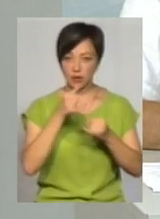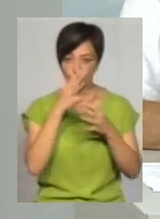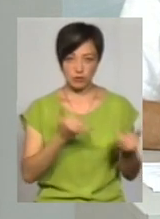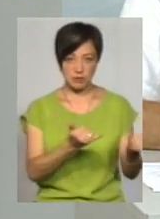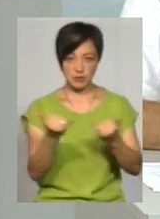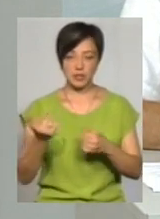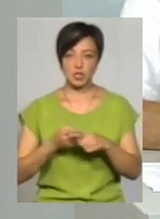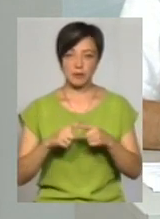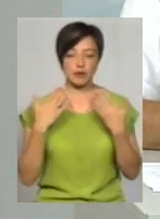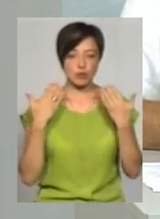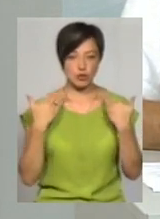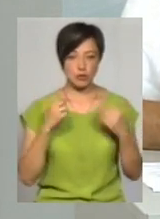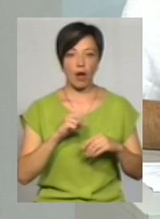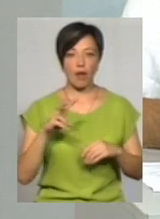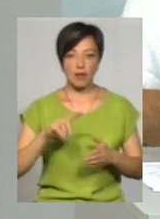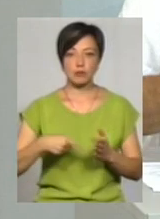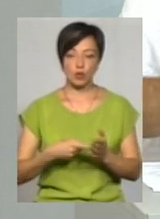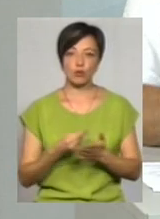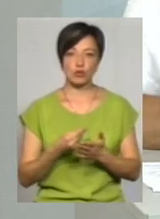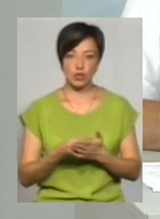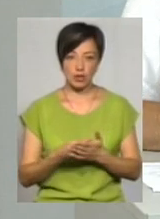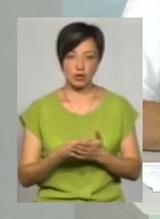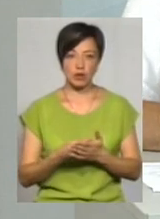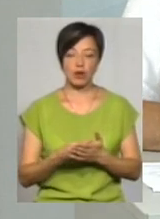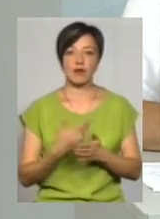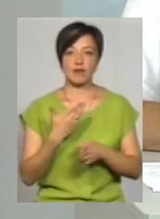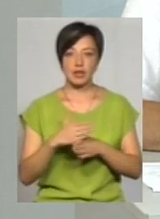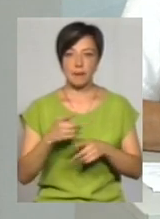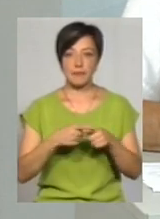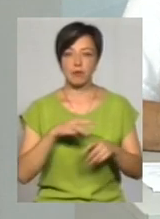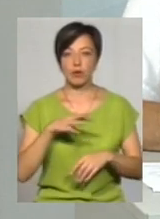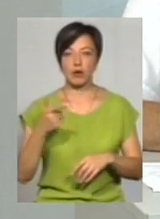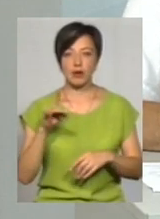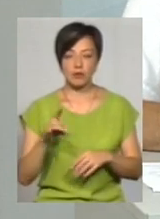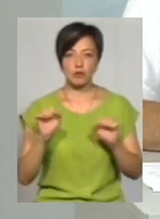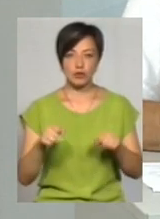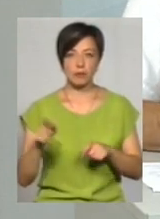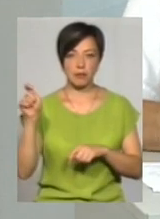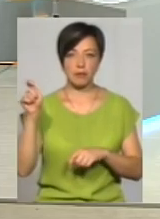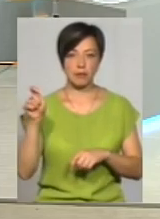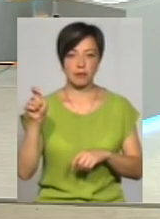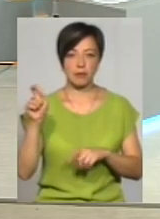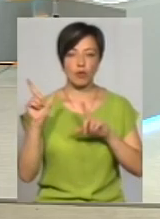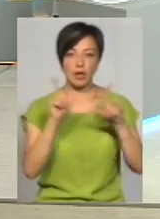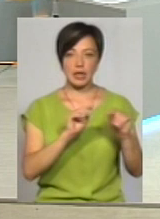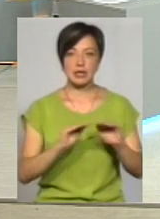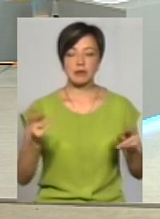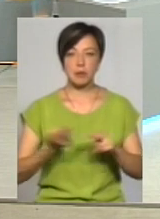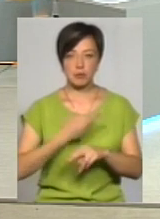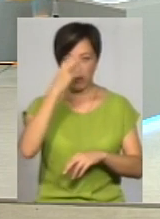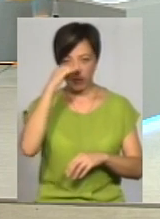забезпечити цими відпочинками, але з міського бюджету біля мільйона гривень виділяється для того, щоб могли поїхати діти позбавлені